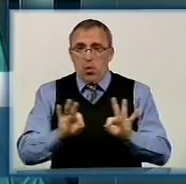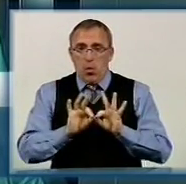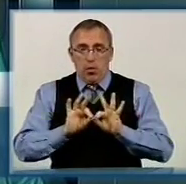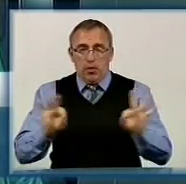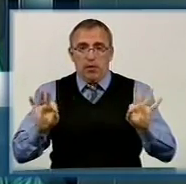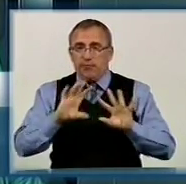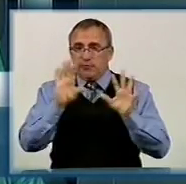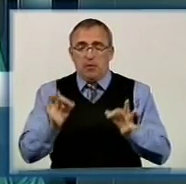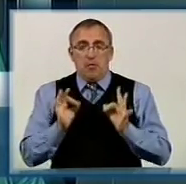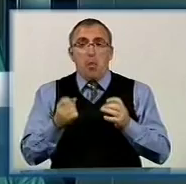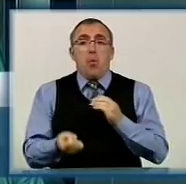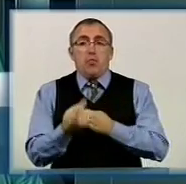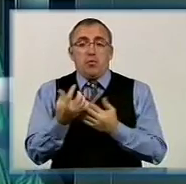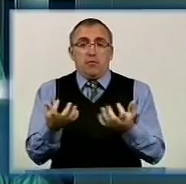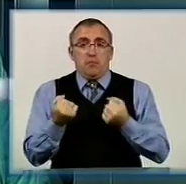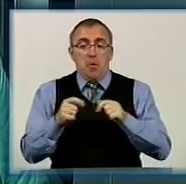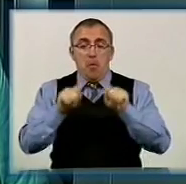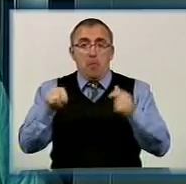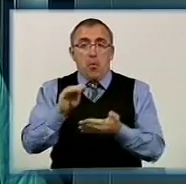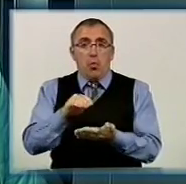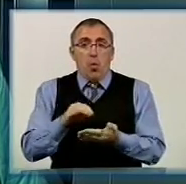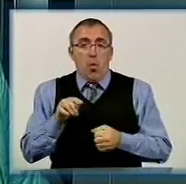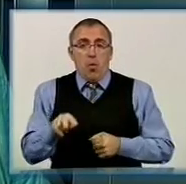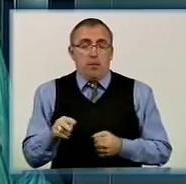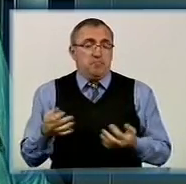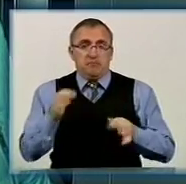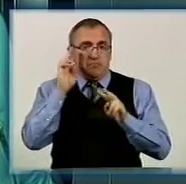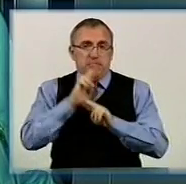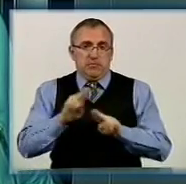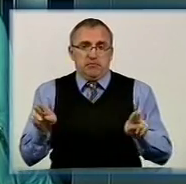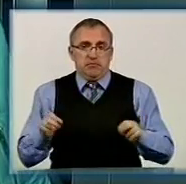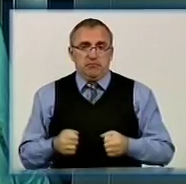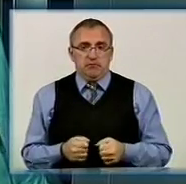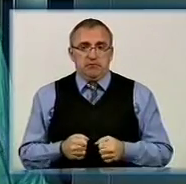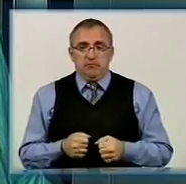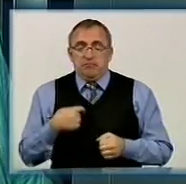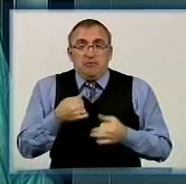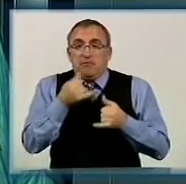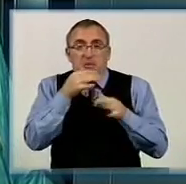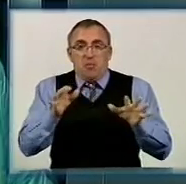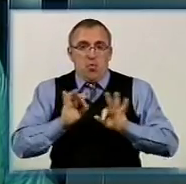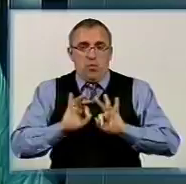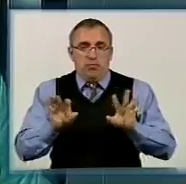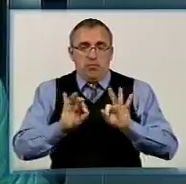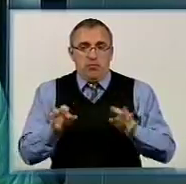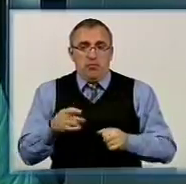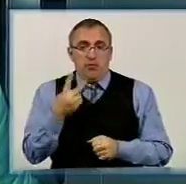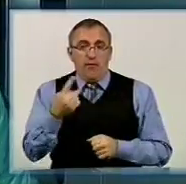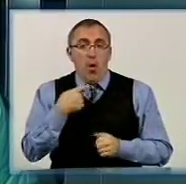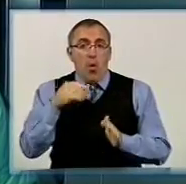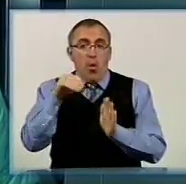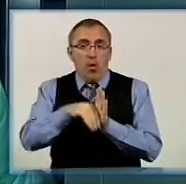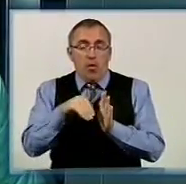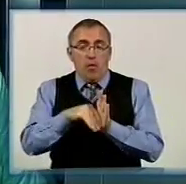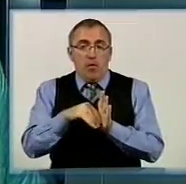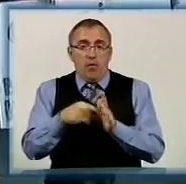всі були правильні. Откуди визвався цей протокол? Не знаю. Не знаю, не можу об'яснити. Два голоса, річ